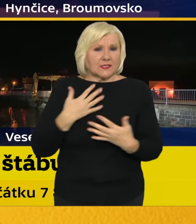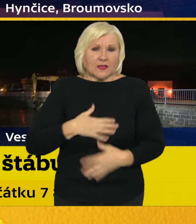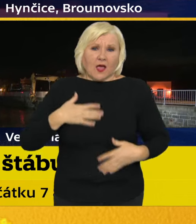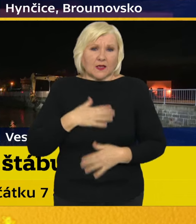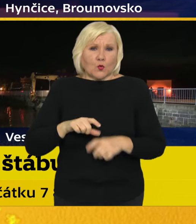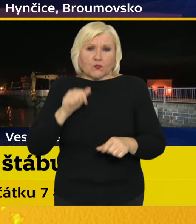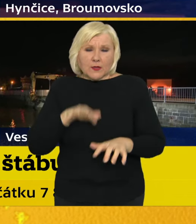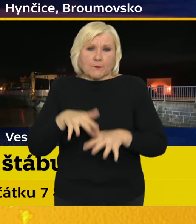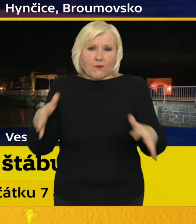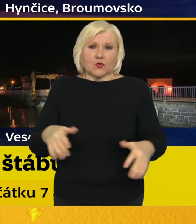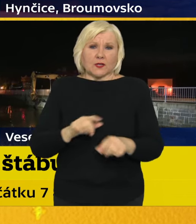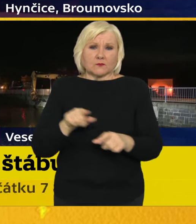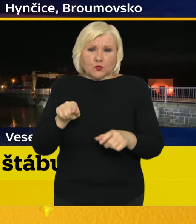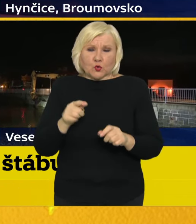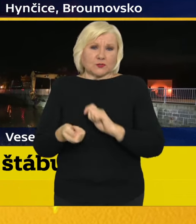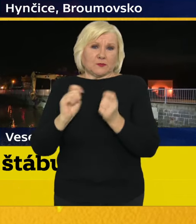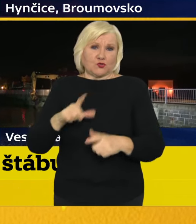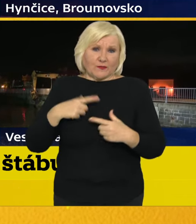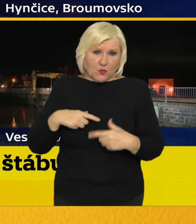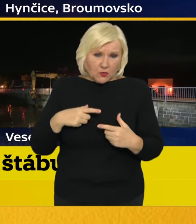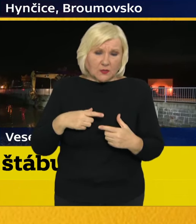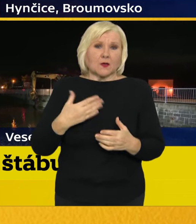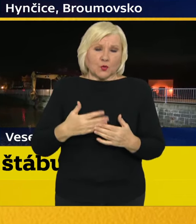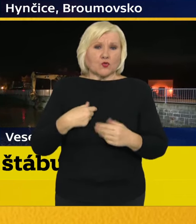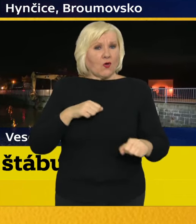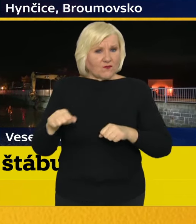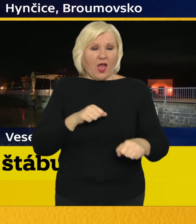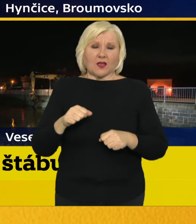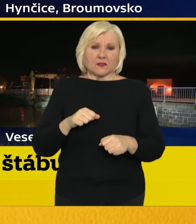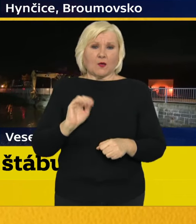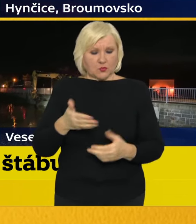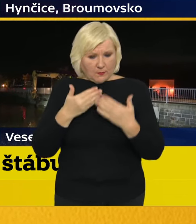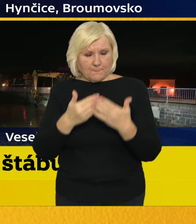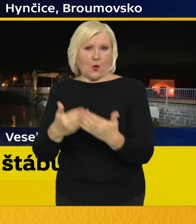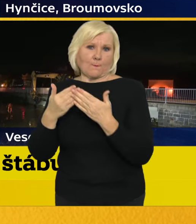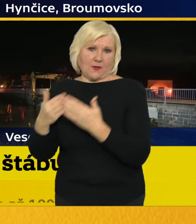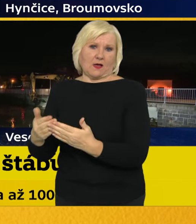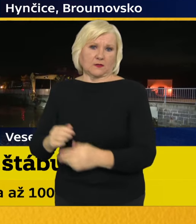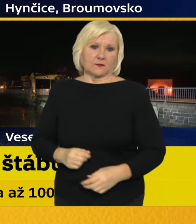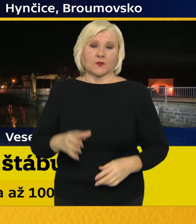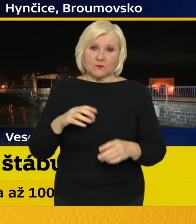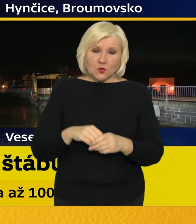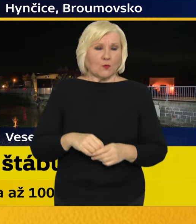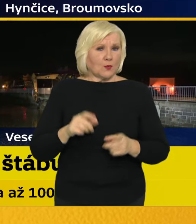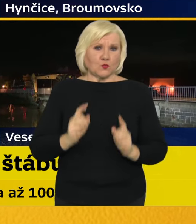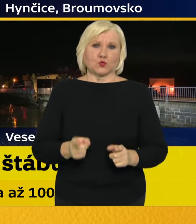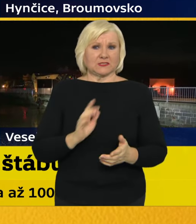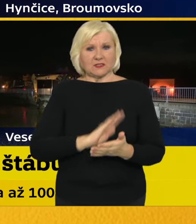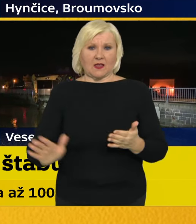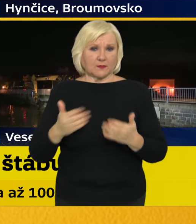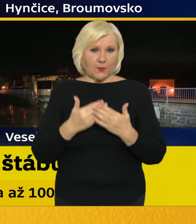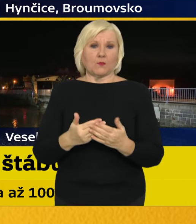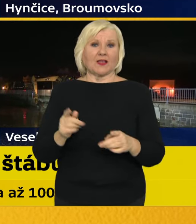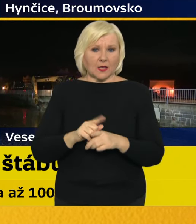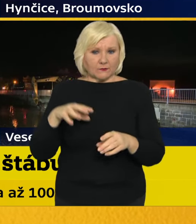změnila jim život, tak jim určitě, jako vláda České republiky, jsme připraveni účinně pomoci. K tomu patří okamžitá reakce a k tomu patří plán.